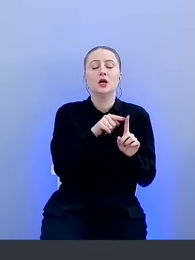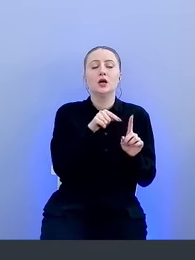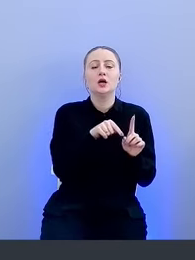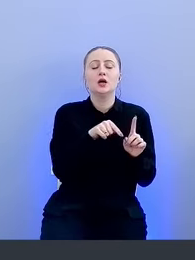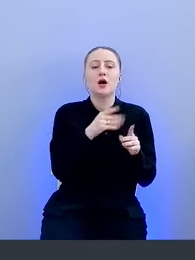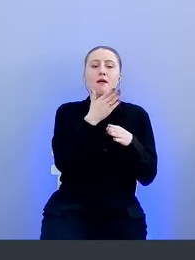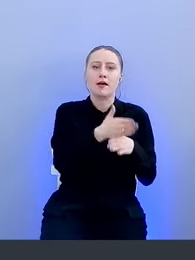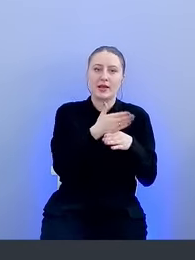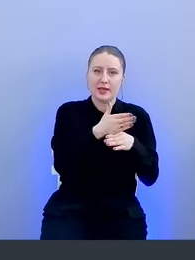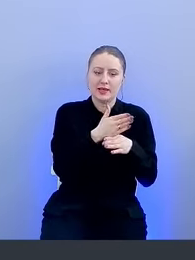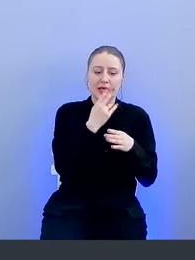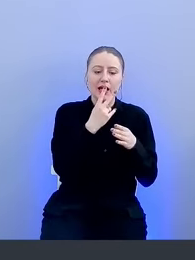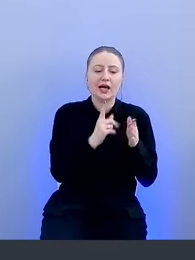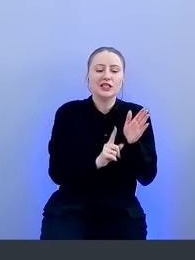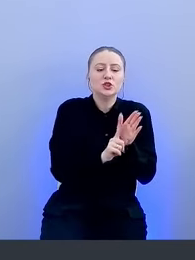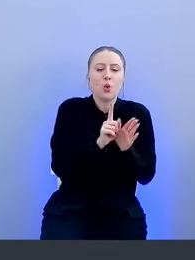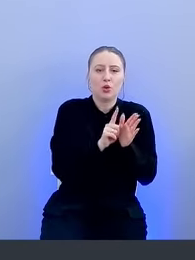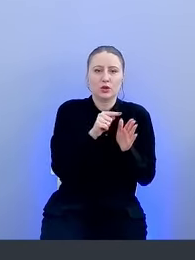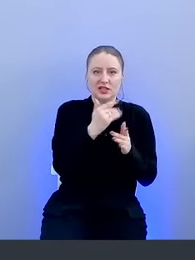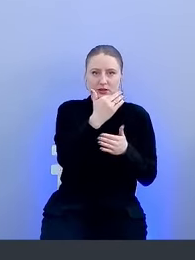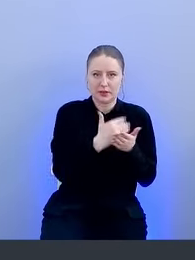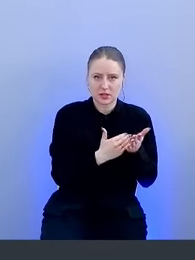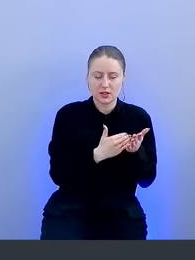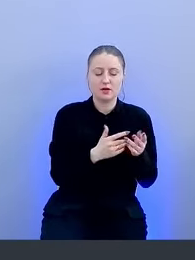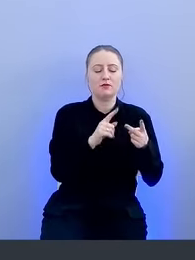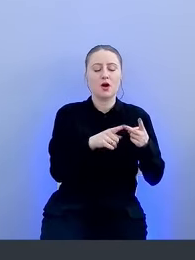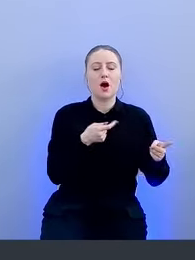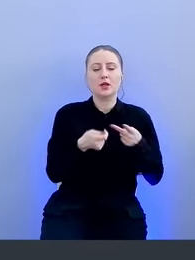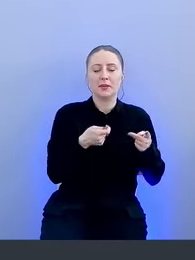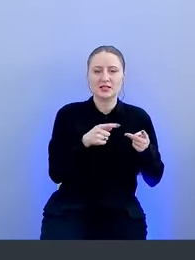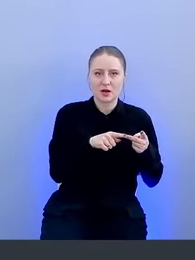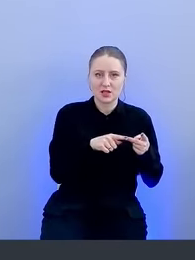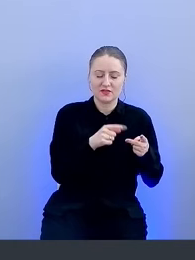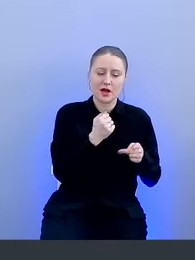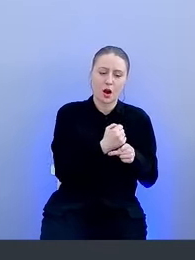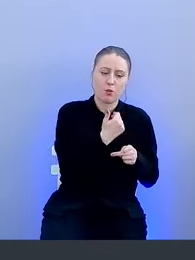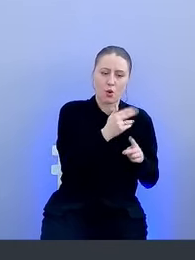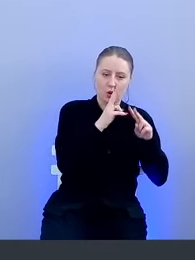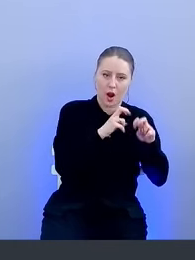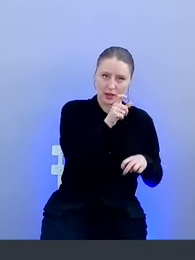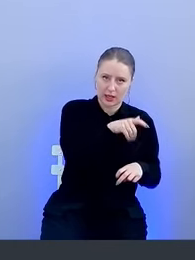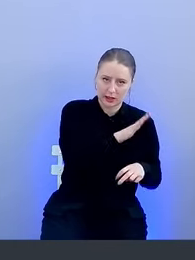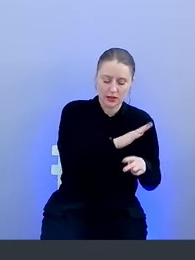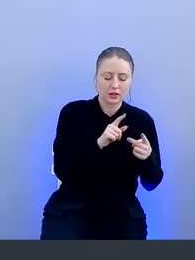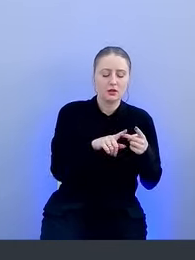хранения исходных списков файлов, администрирование и работу аналитика, а также